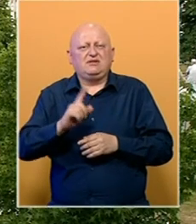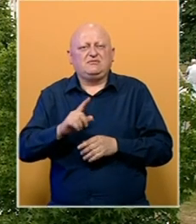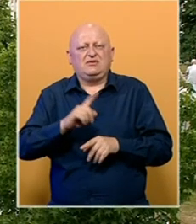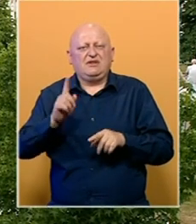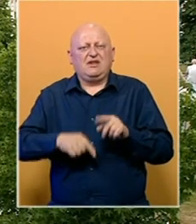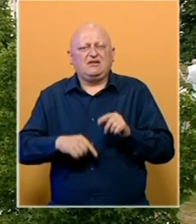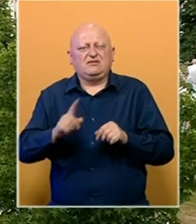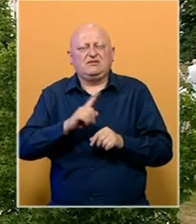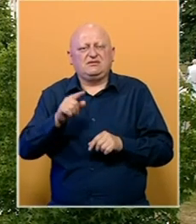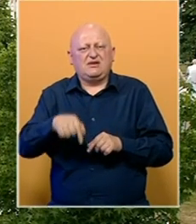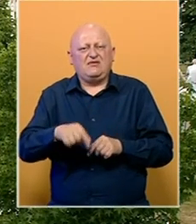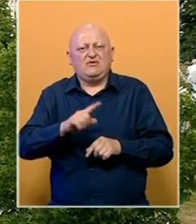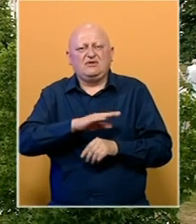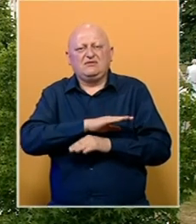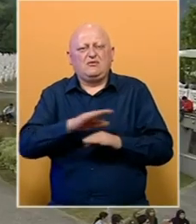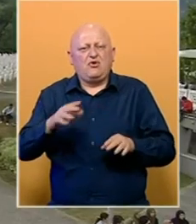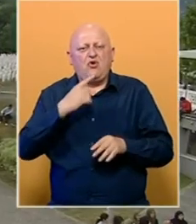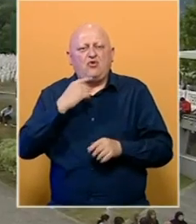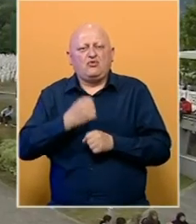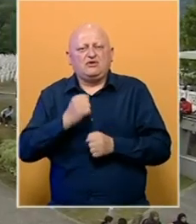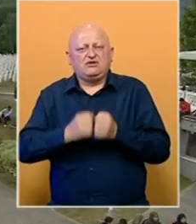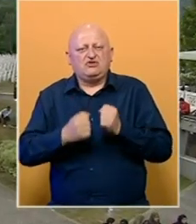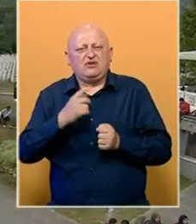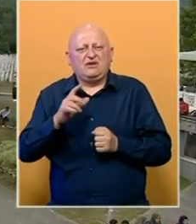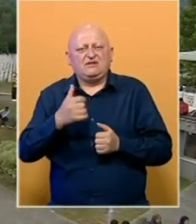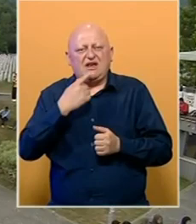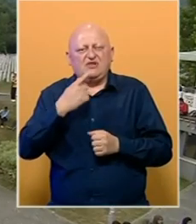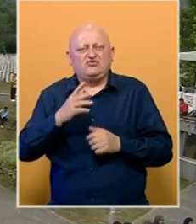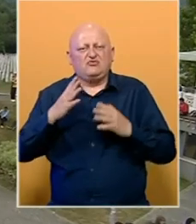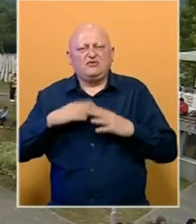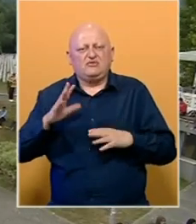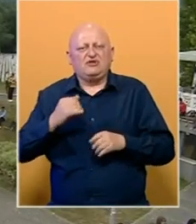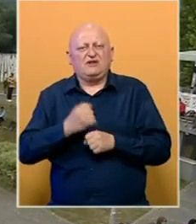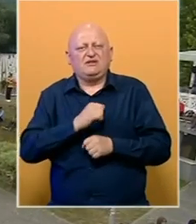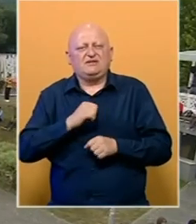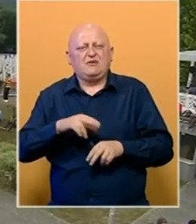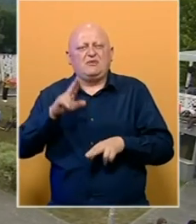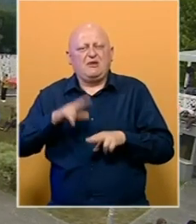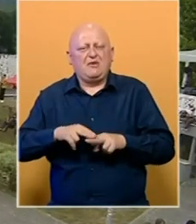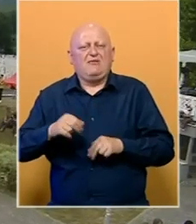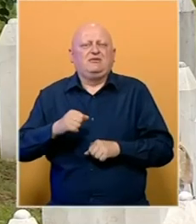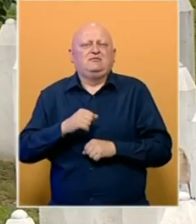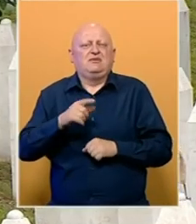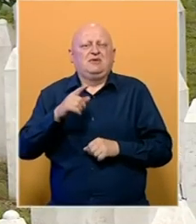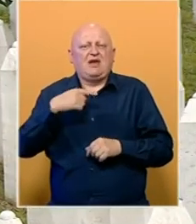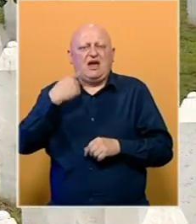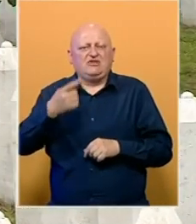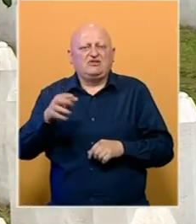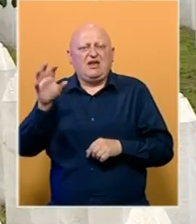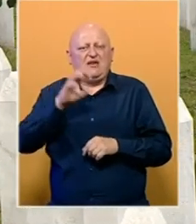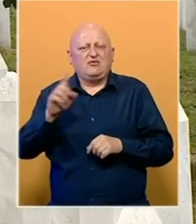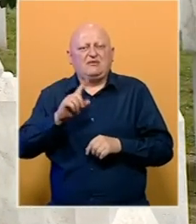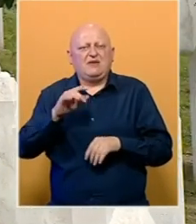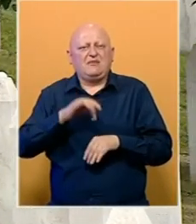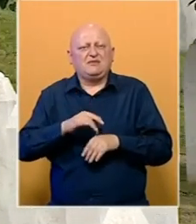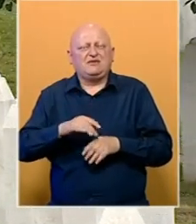nekažnjivosti, ne samo za ovaj, nego za bilo koji počinjeni zločin, jer se kažu mir može graditi samo na pravdi. Navode i da u